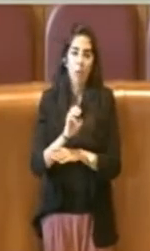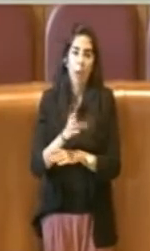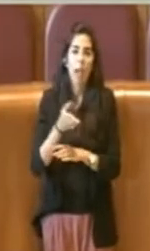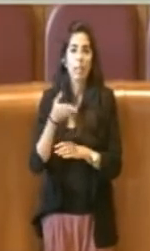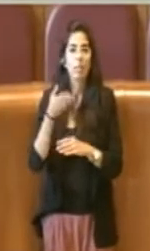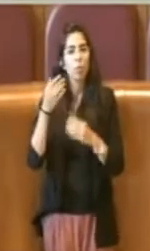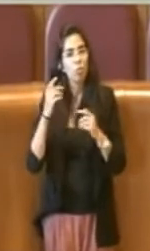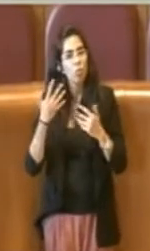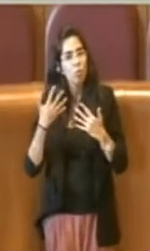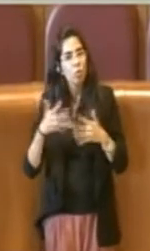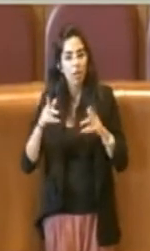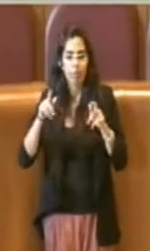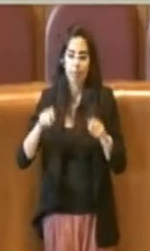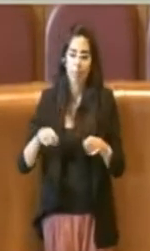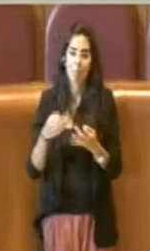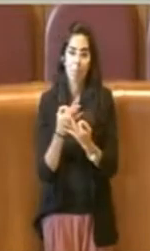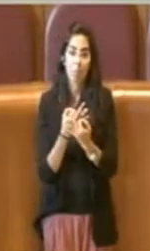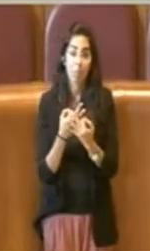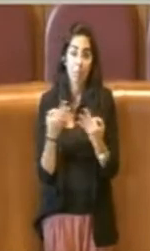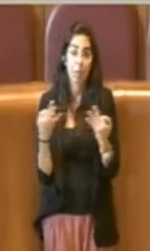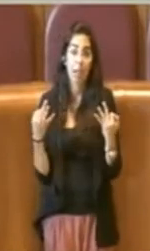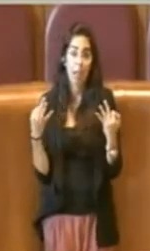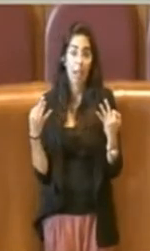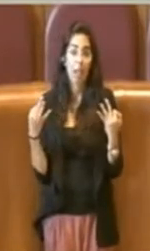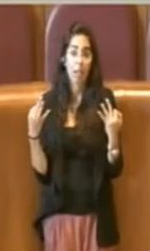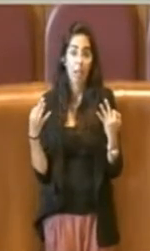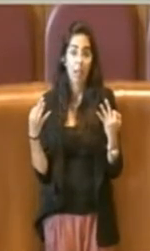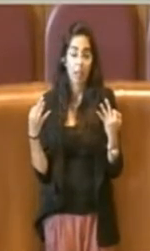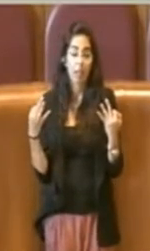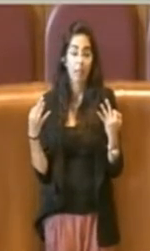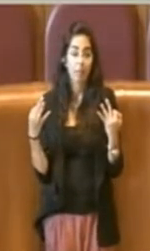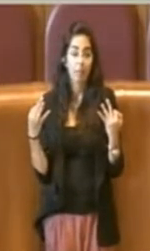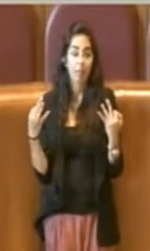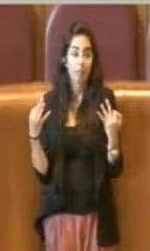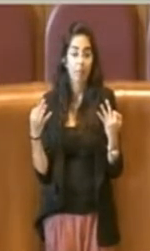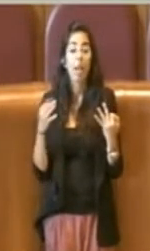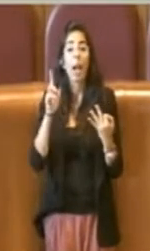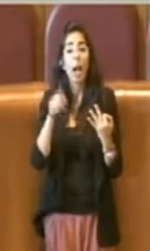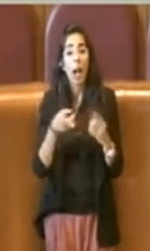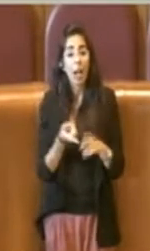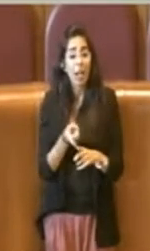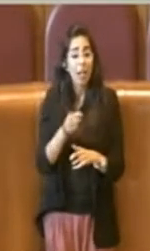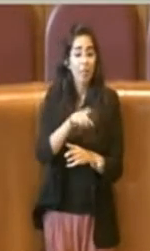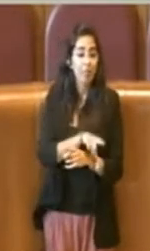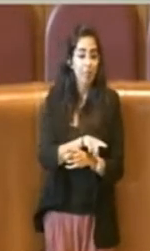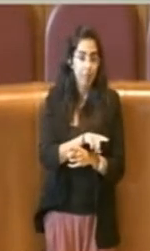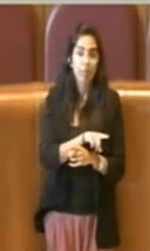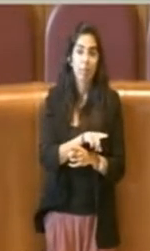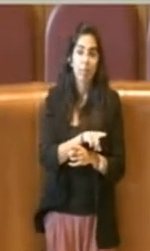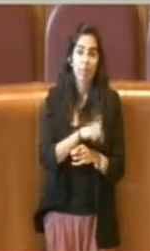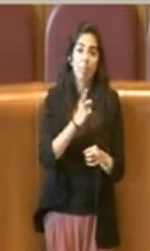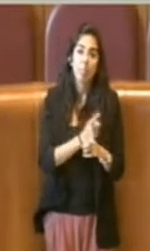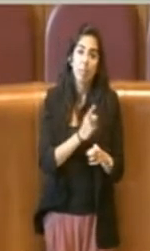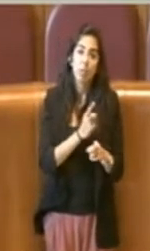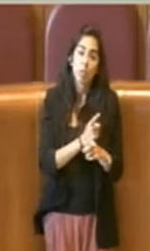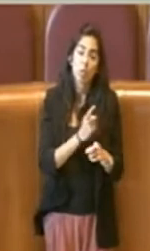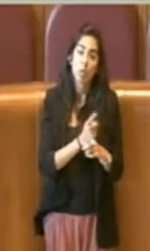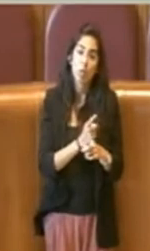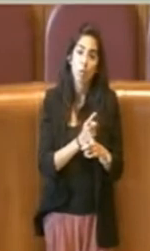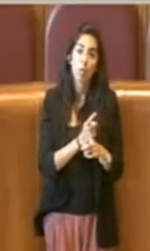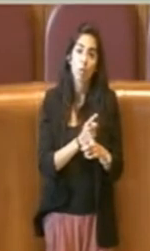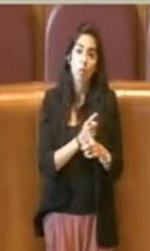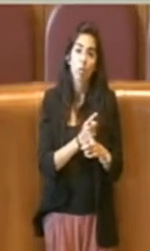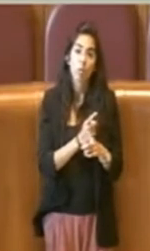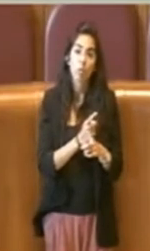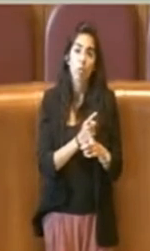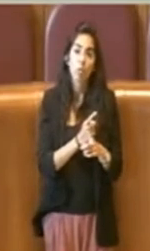nelle migliori condizioni e dall'altra parte anche la necessità di far